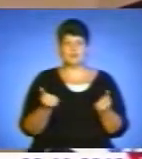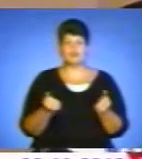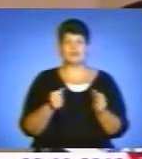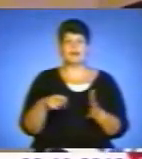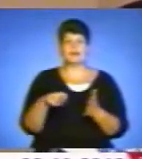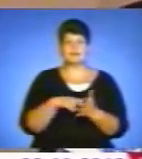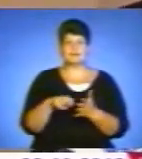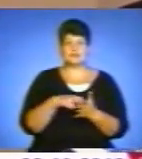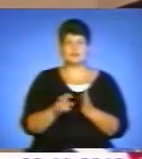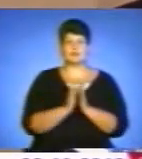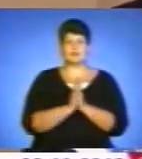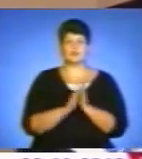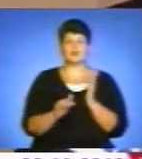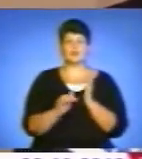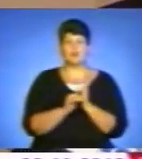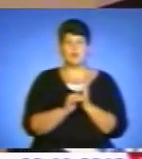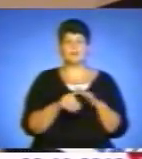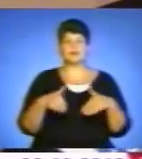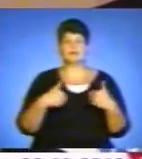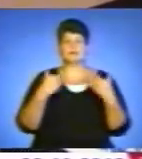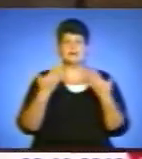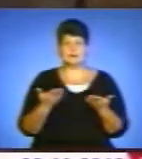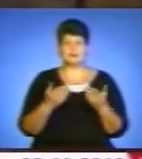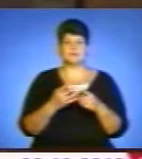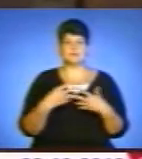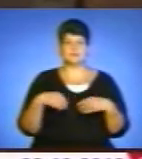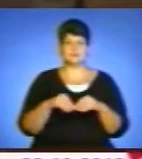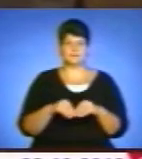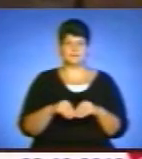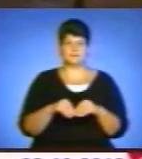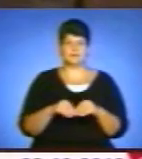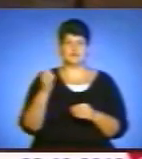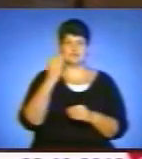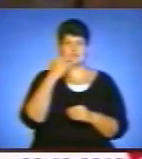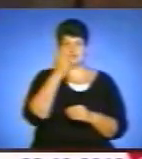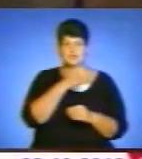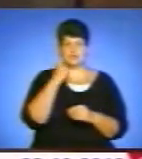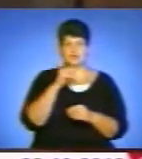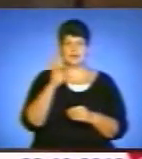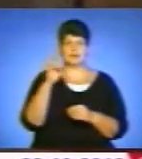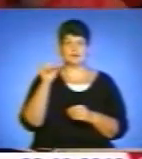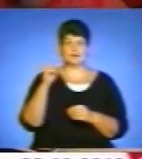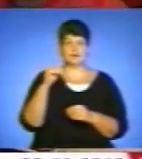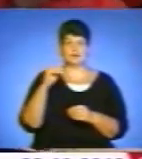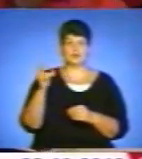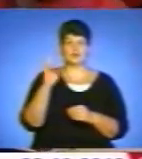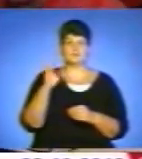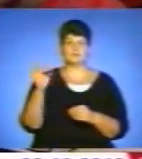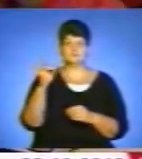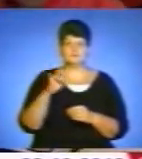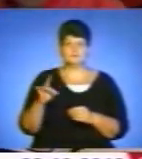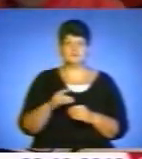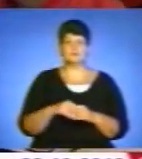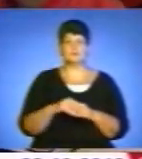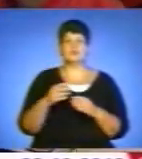спробуємо про допомоги, ми такі допомоги надаємо дітям і сім'ям. 14-річний Назар Юзефів із Козівського району